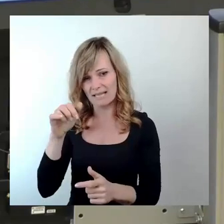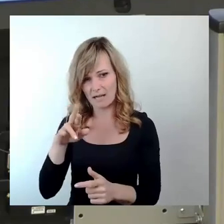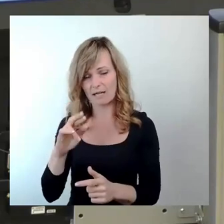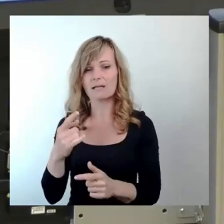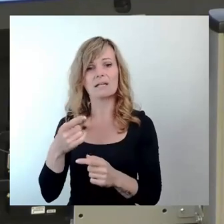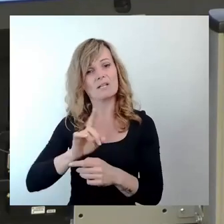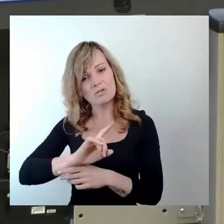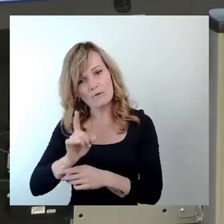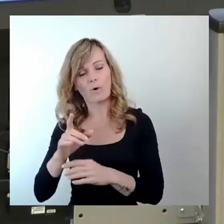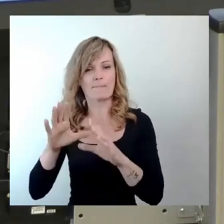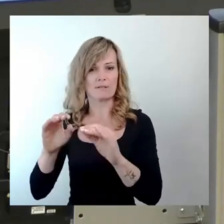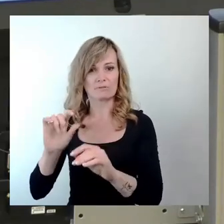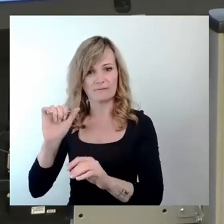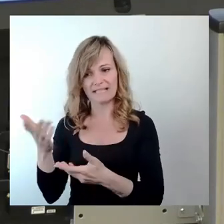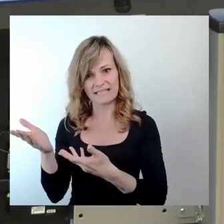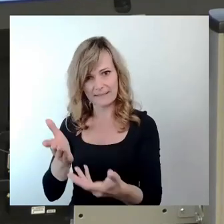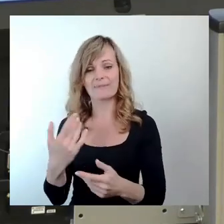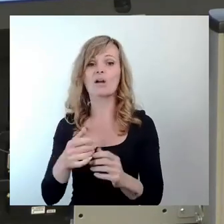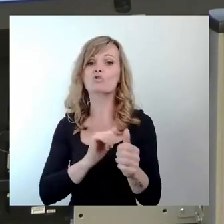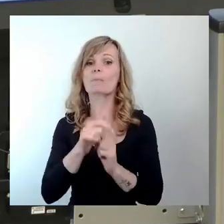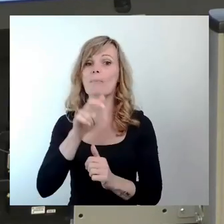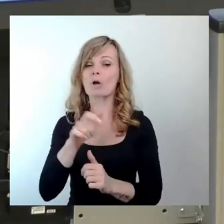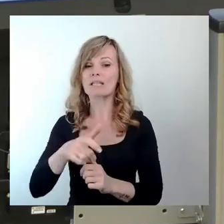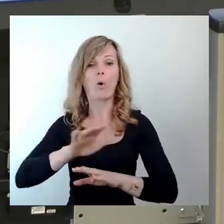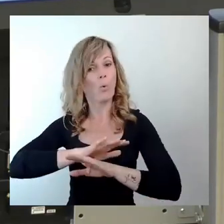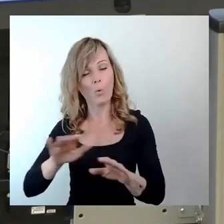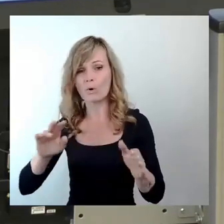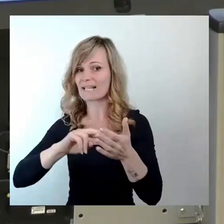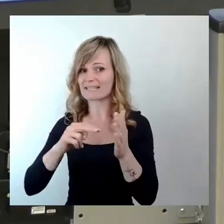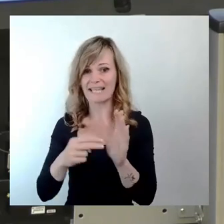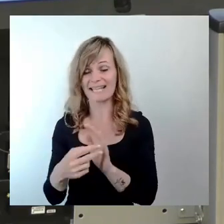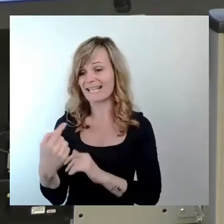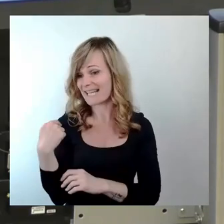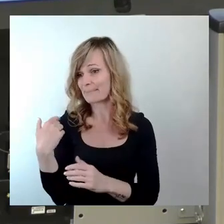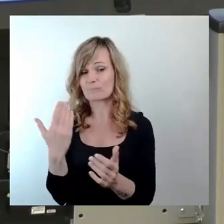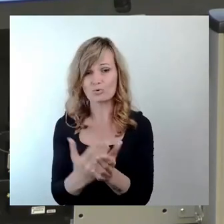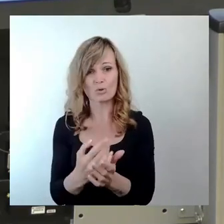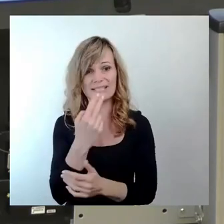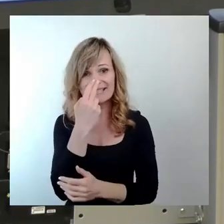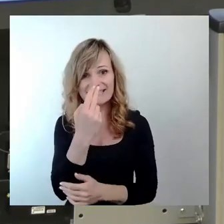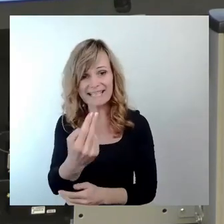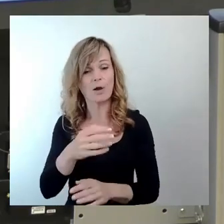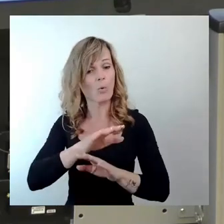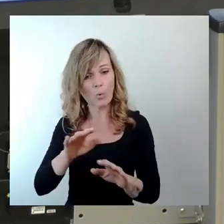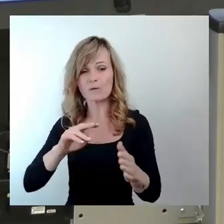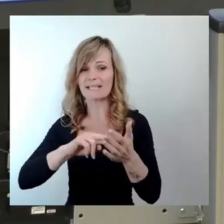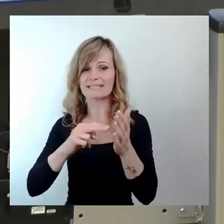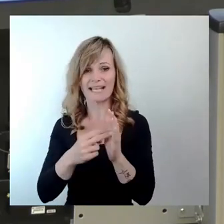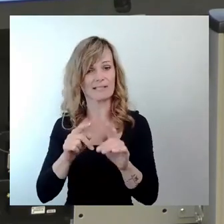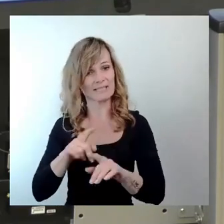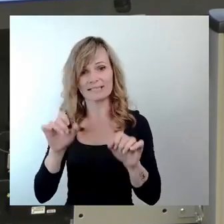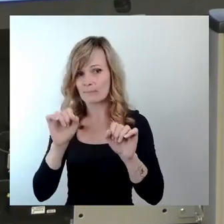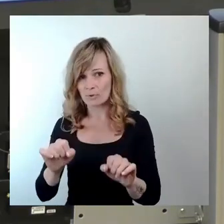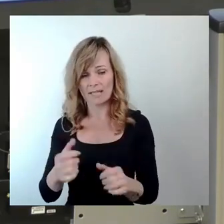stellen. Die Sportler können ohne Technik, Sie haben es vorhin gesehen, es geht nicht ohne Technik, es geht nicht ohne Bord, es geht